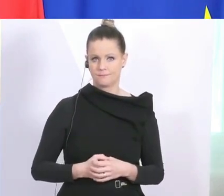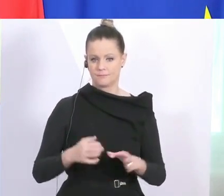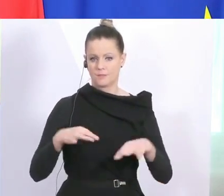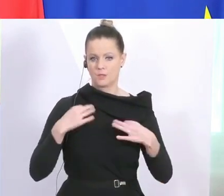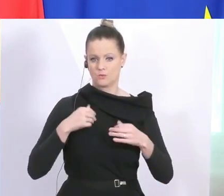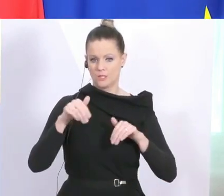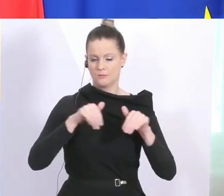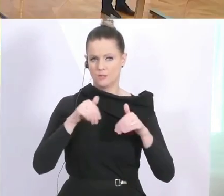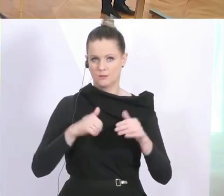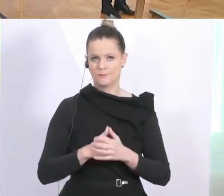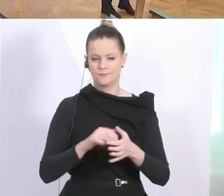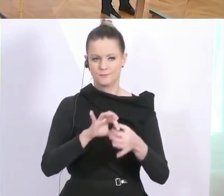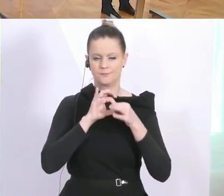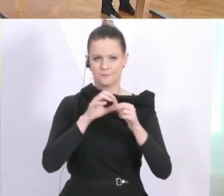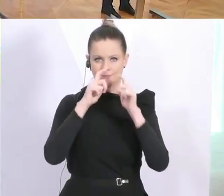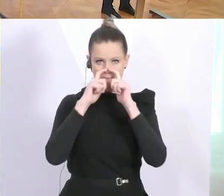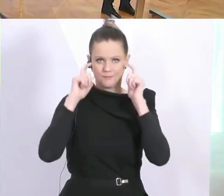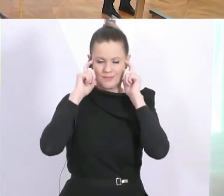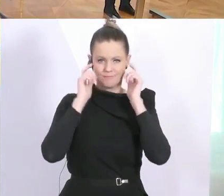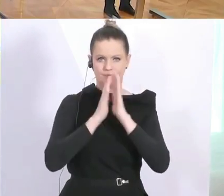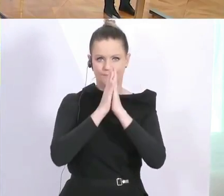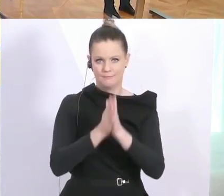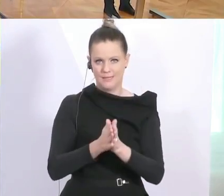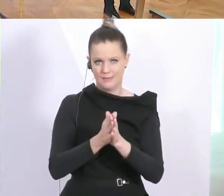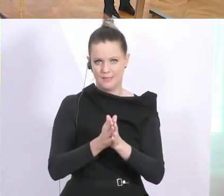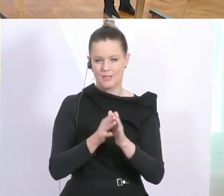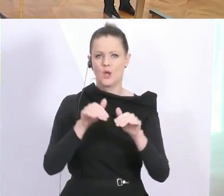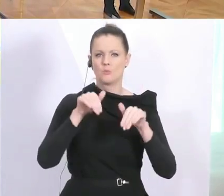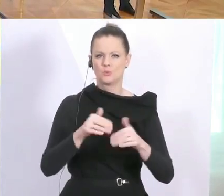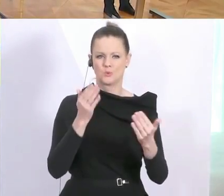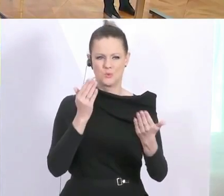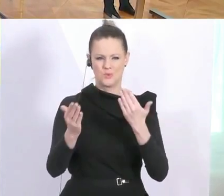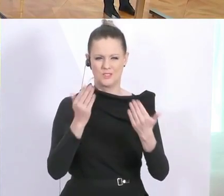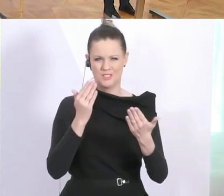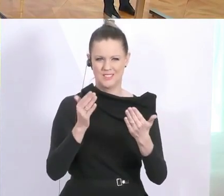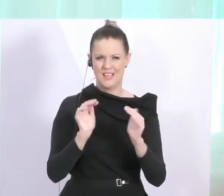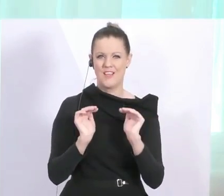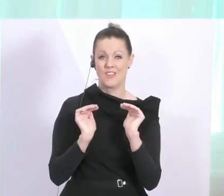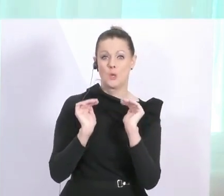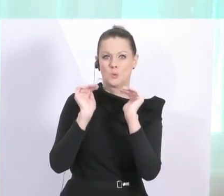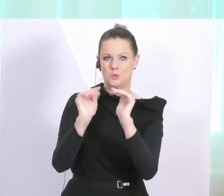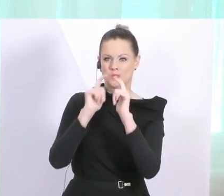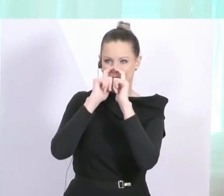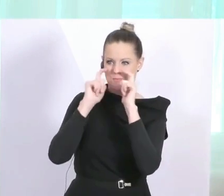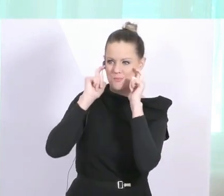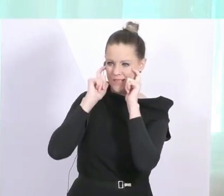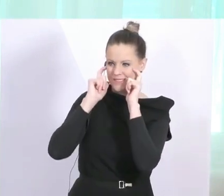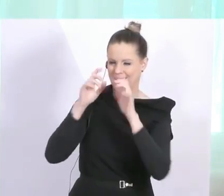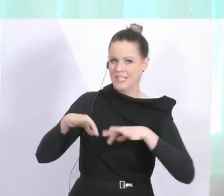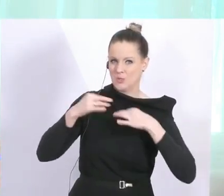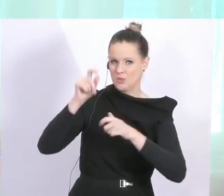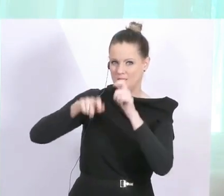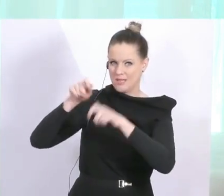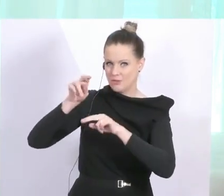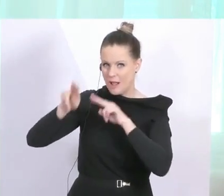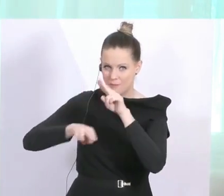Gesundheitsminister. Ja, zu den Masken. Noch einmal die Bitte um die Differenzierung. Das eine sind die Schutzmasken für das Gesundheitspersonal, für